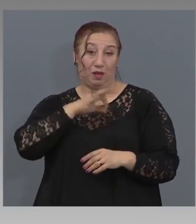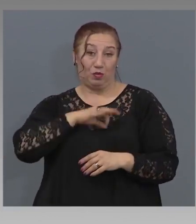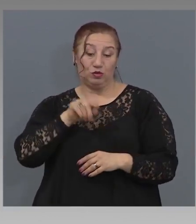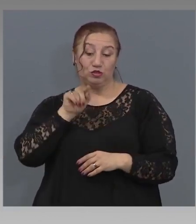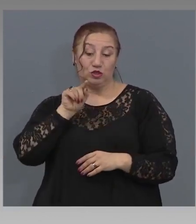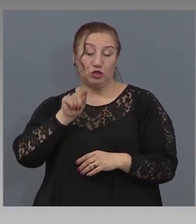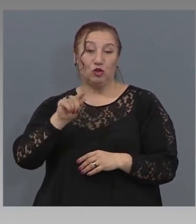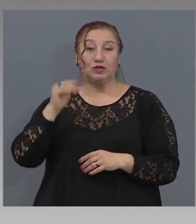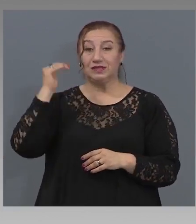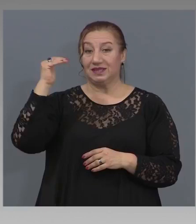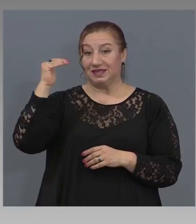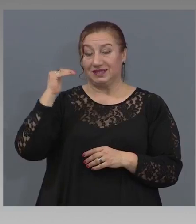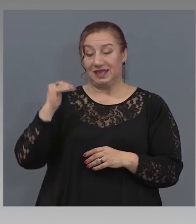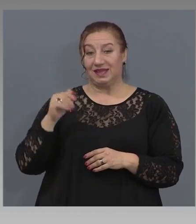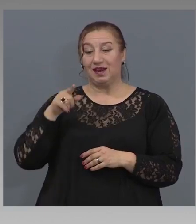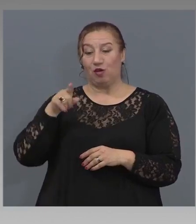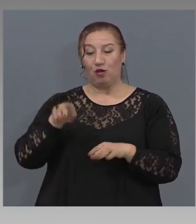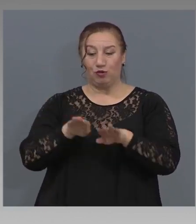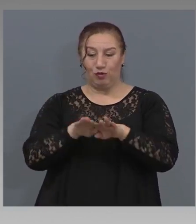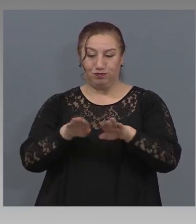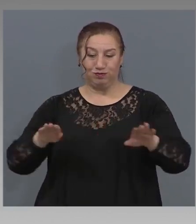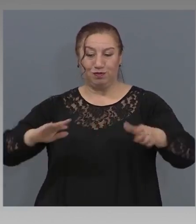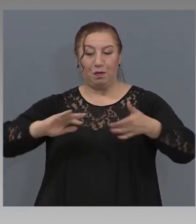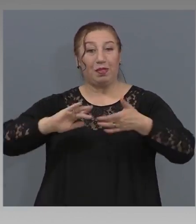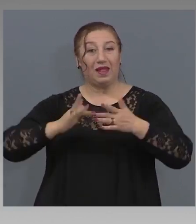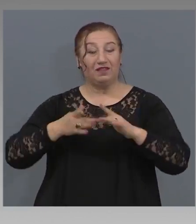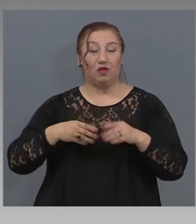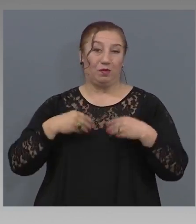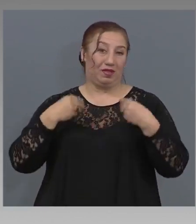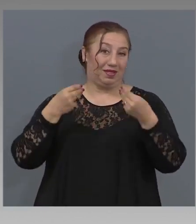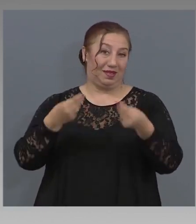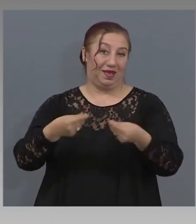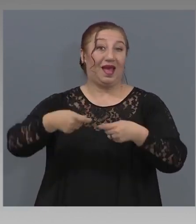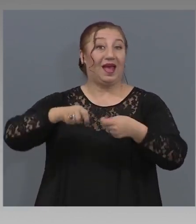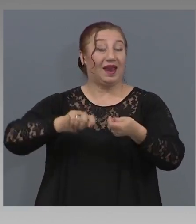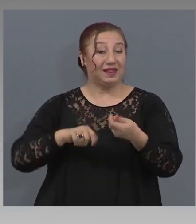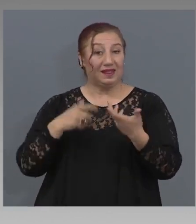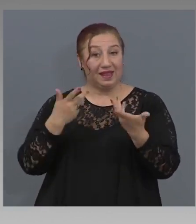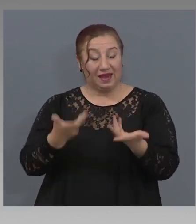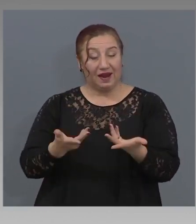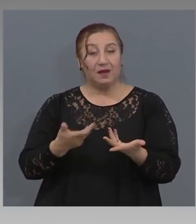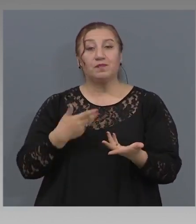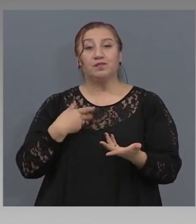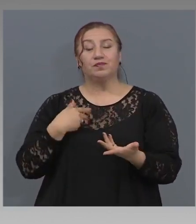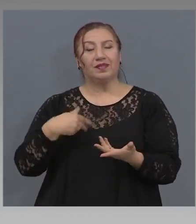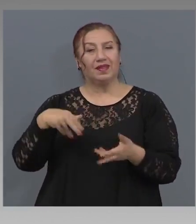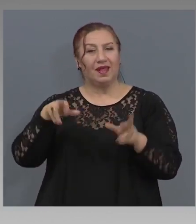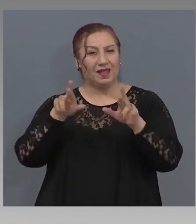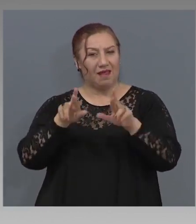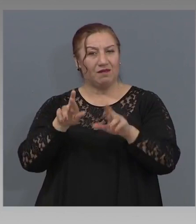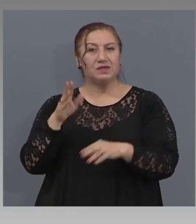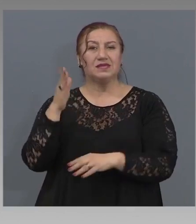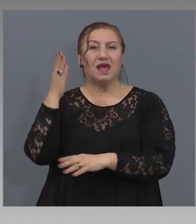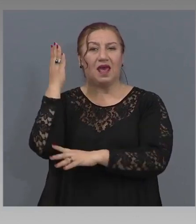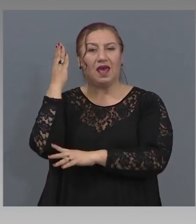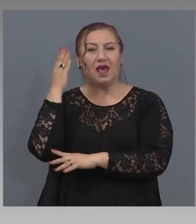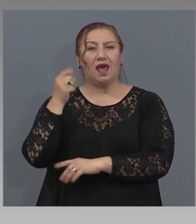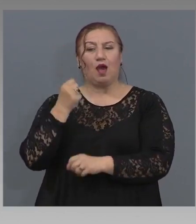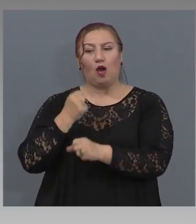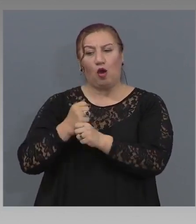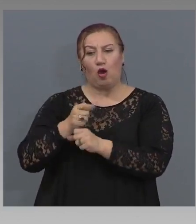който платформата гарантира. надявам се, че и хотелиерите ще открият в това